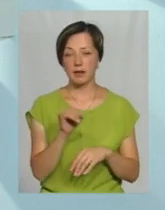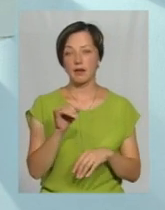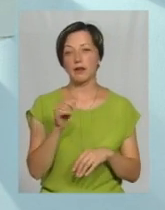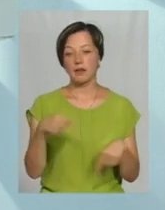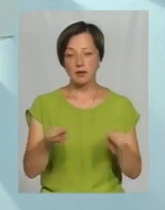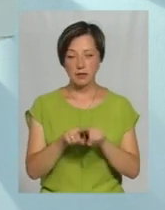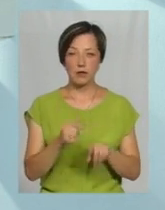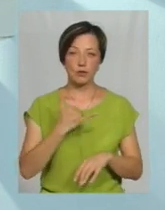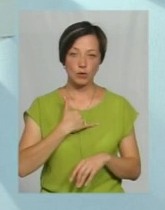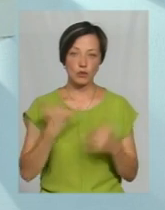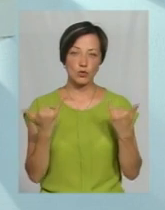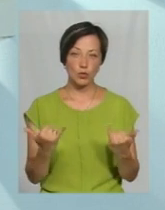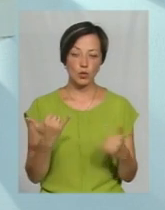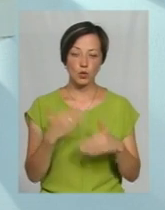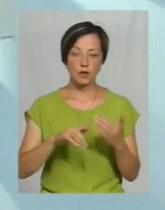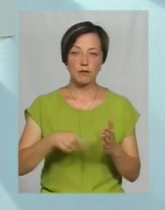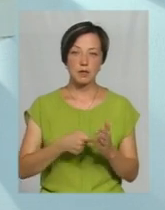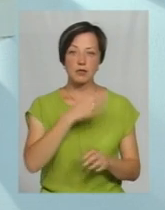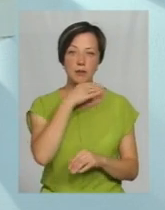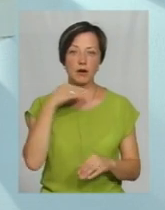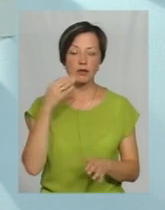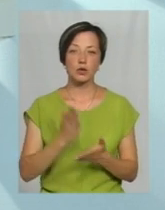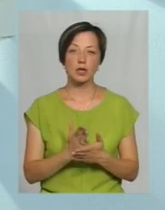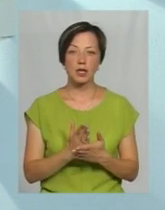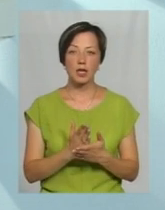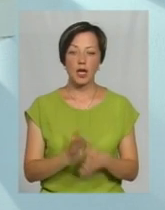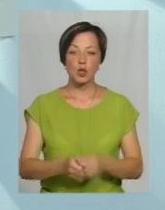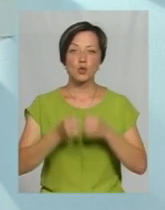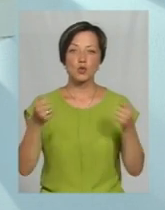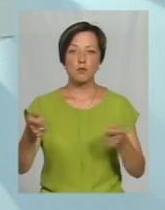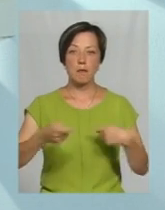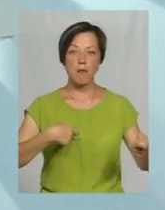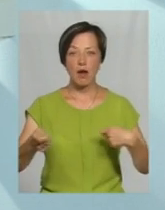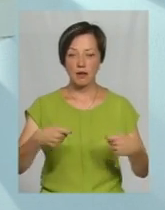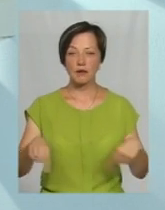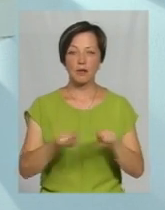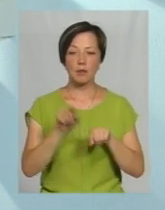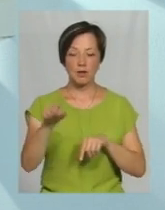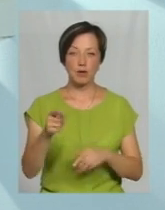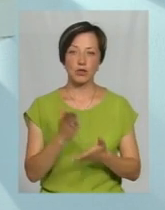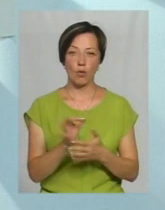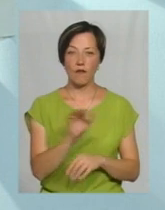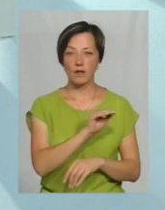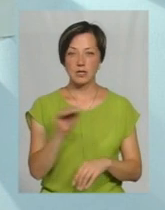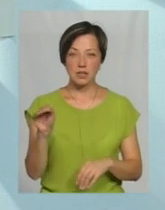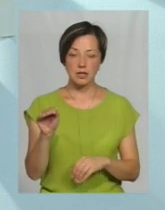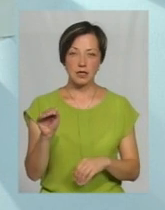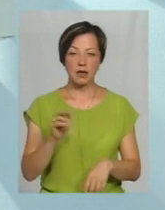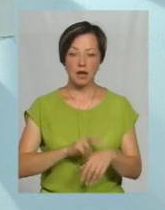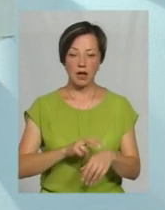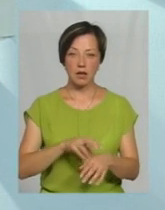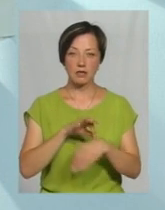в нас сьогодні вже в місті дуже багато є супермаркетів, там також є у нас офіційні лікарі, які